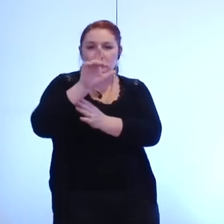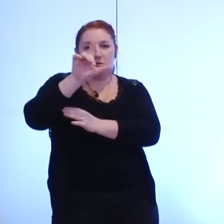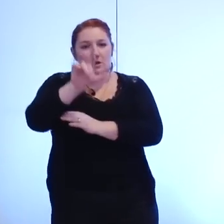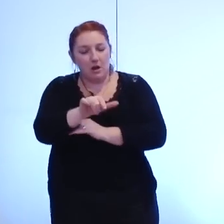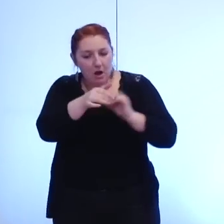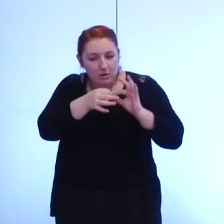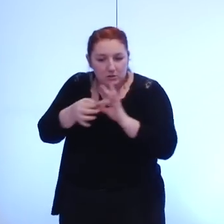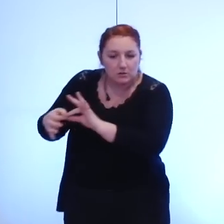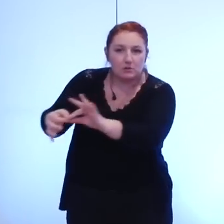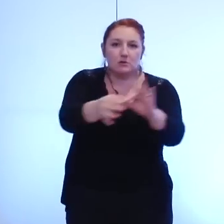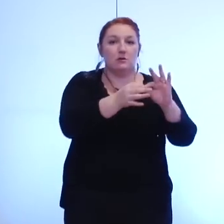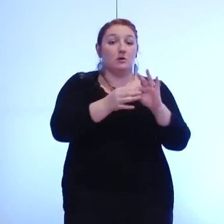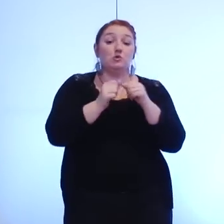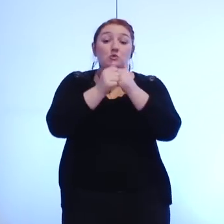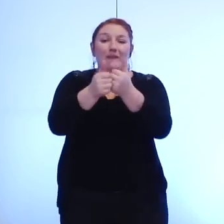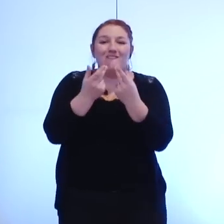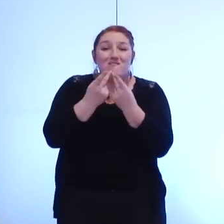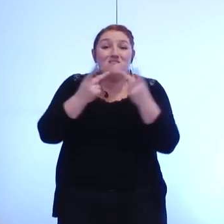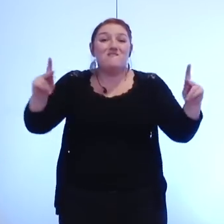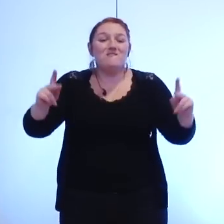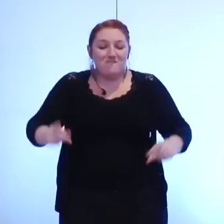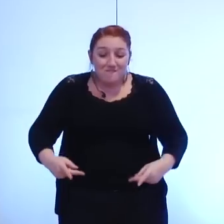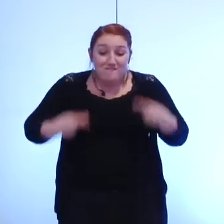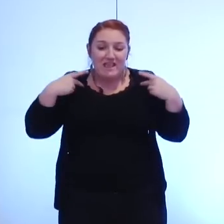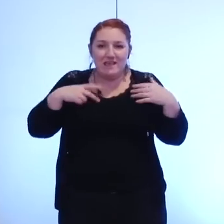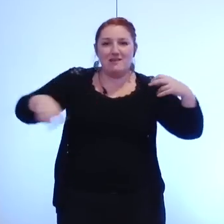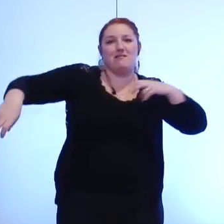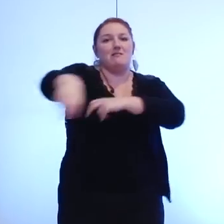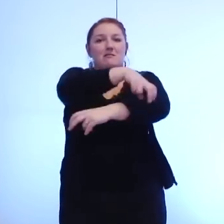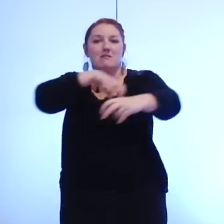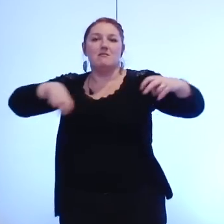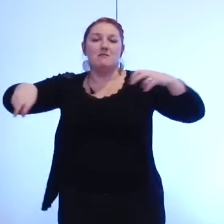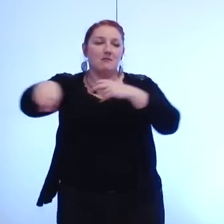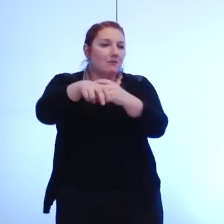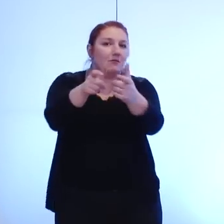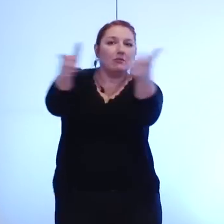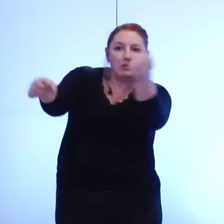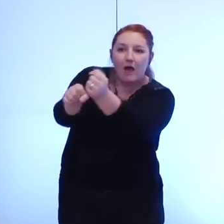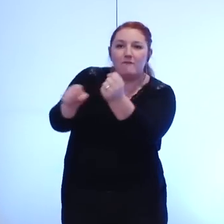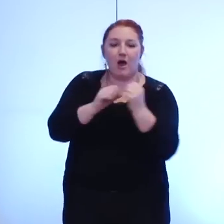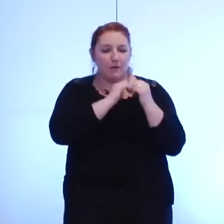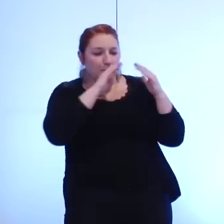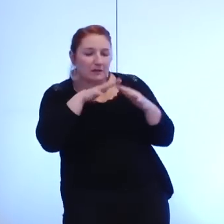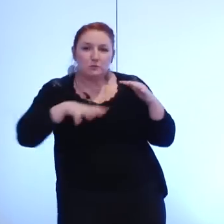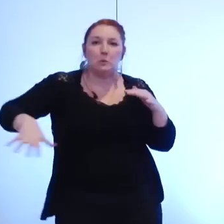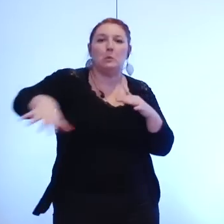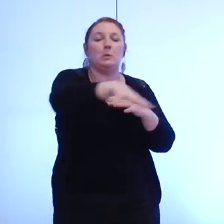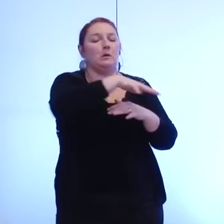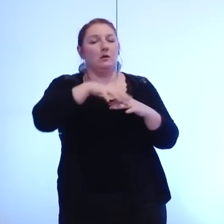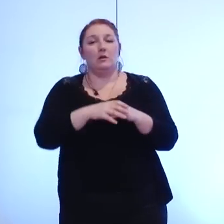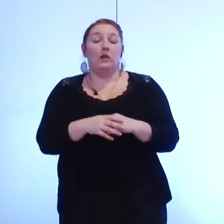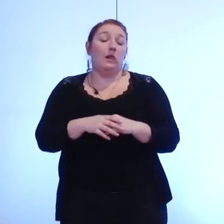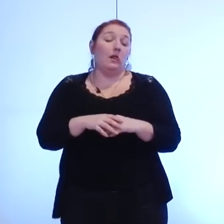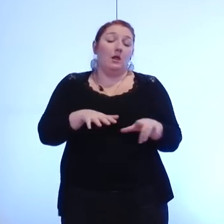l'échelle du bassin de vie c'est assurément le cas pour l'économie pour l'enseignement supérieur